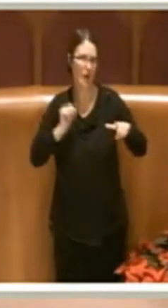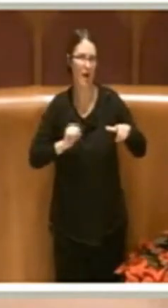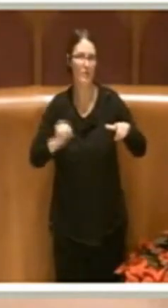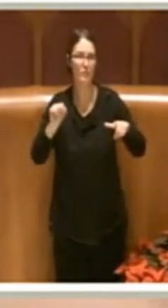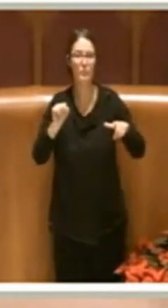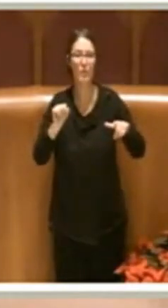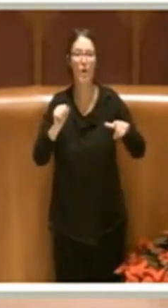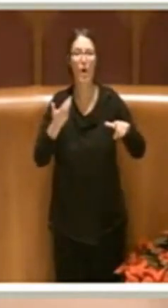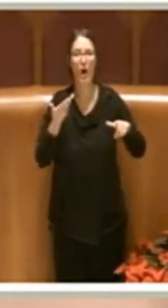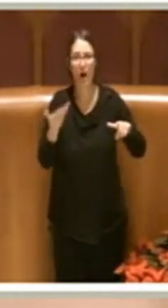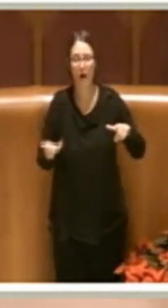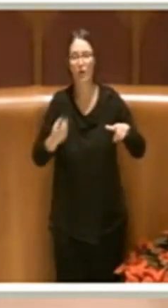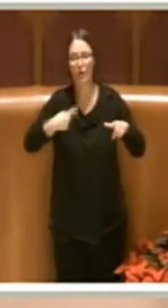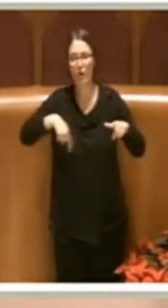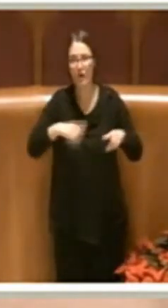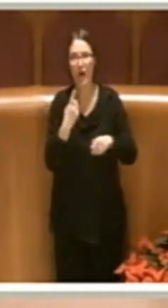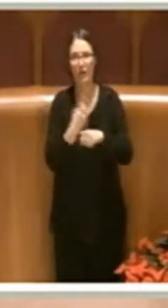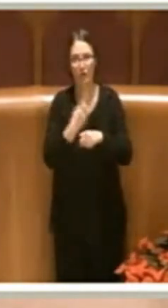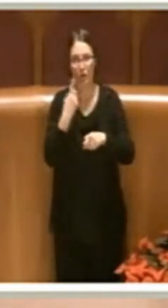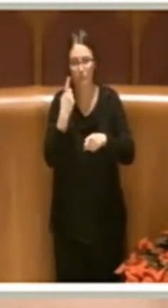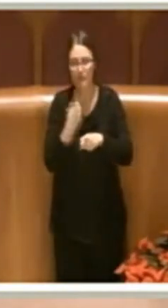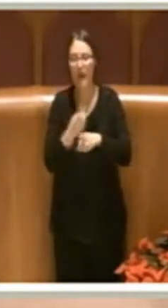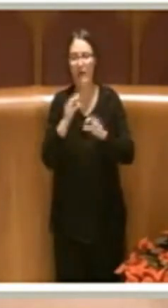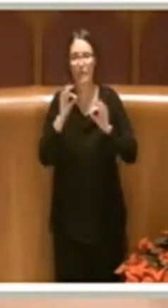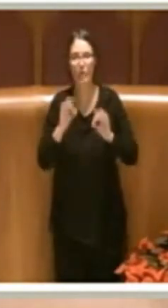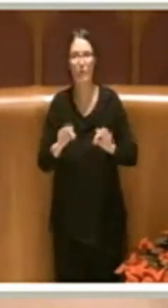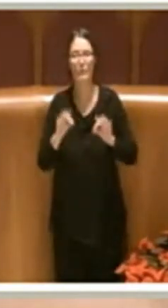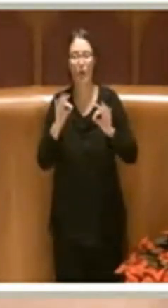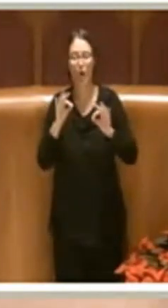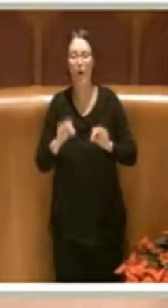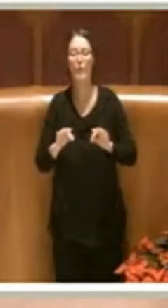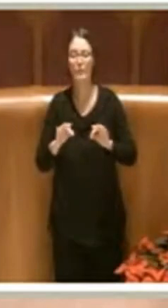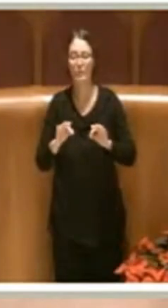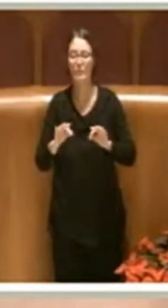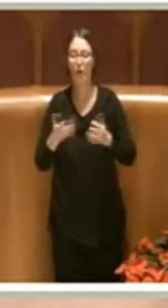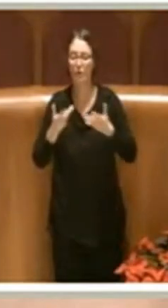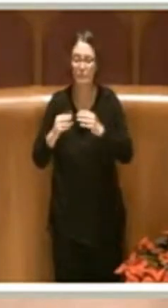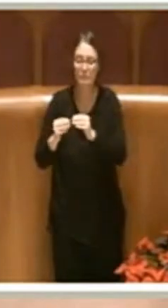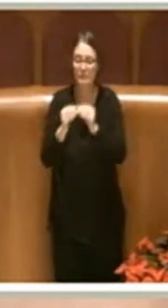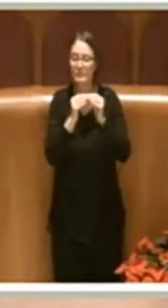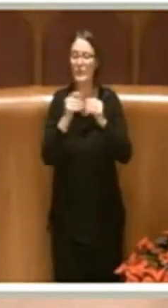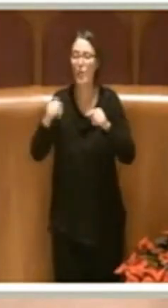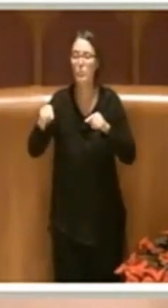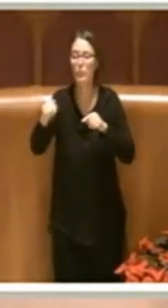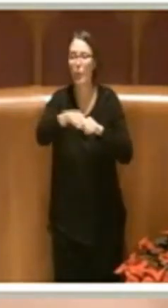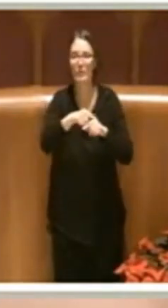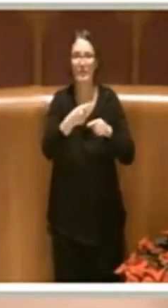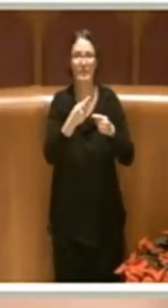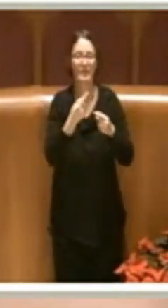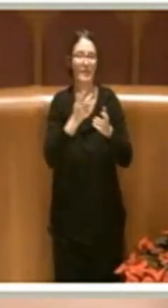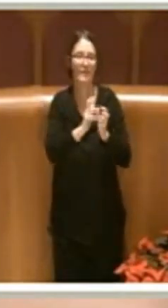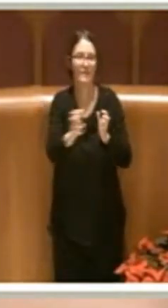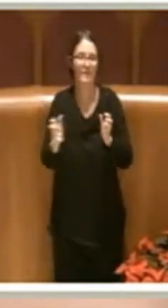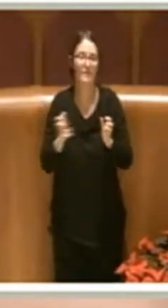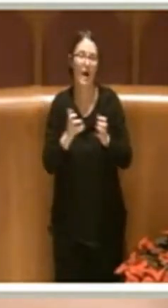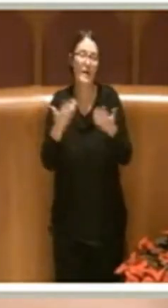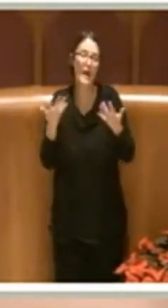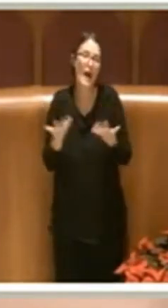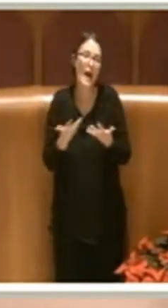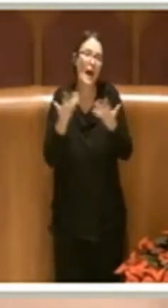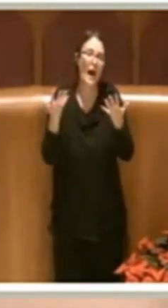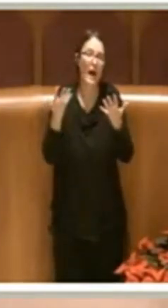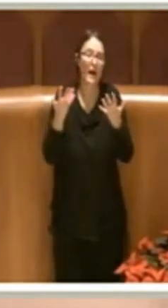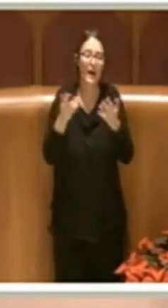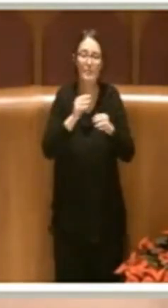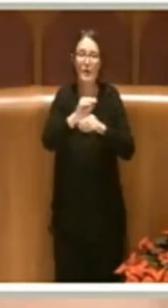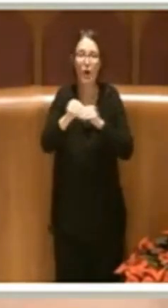tutto il possibile perché si possono realizzare in vari punti e almeno la trasferenza e il trasbordo possa